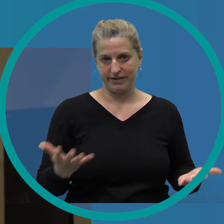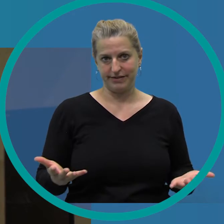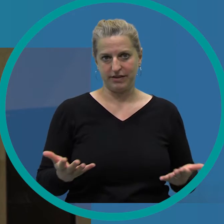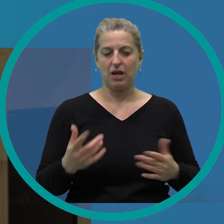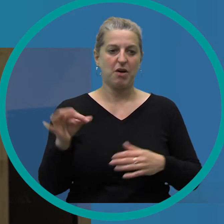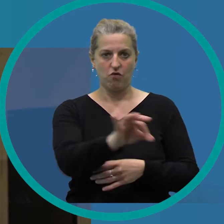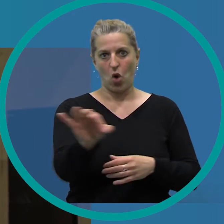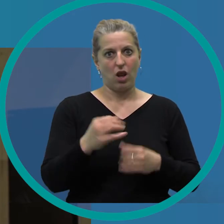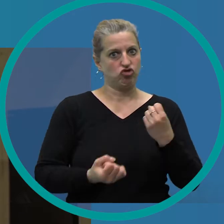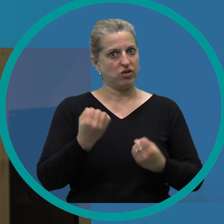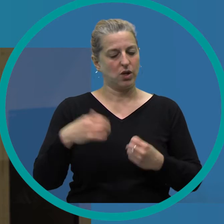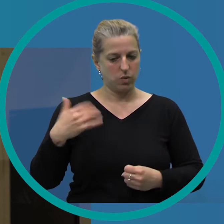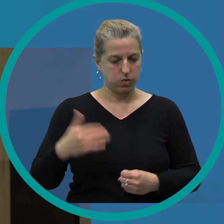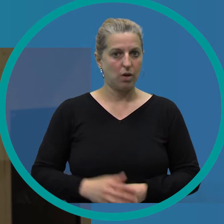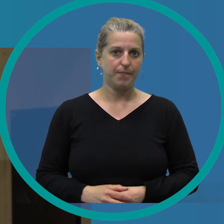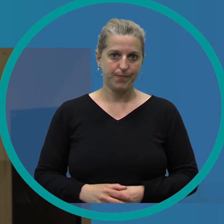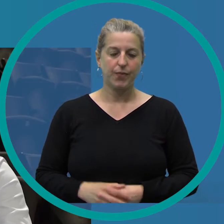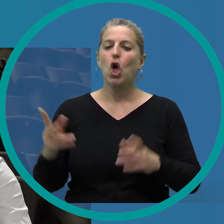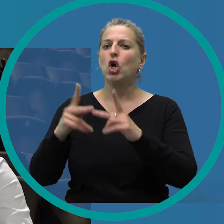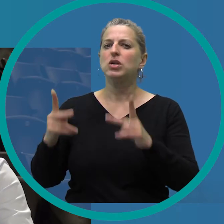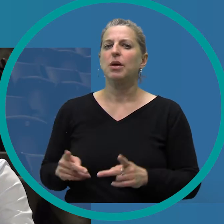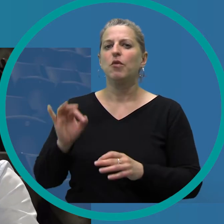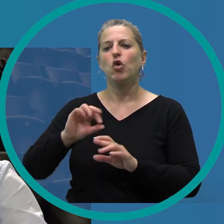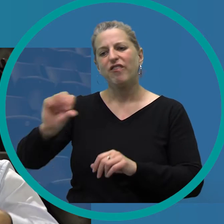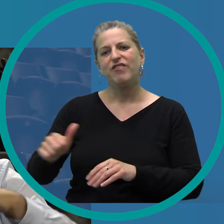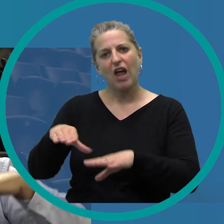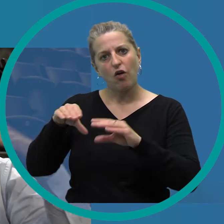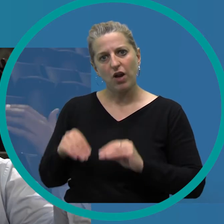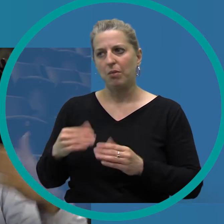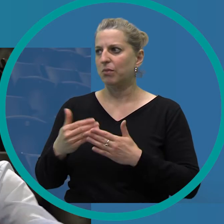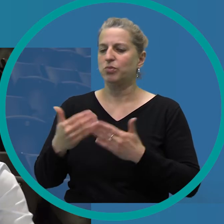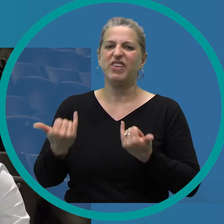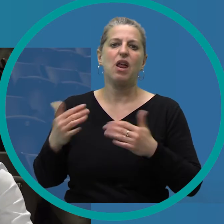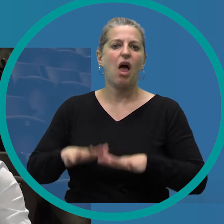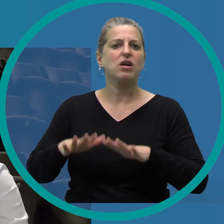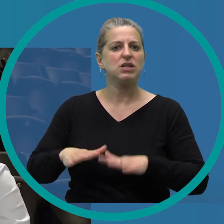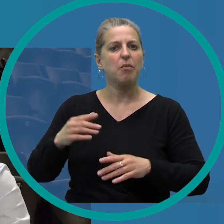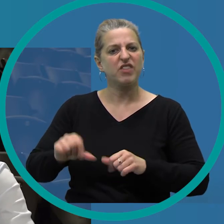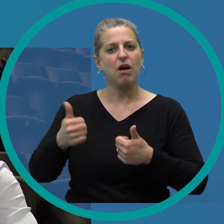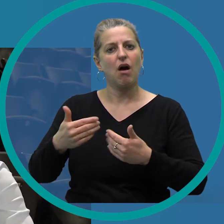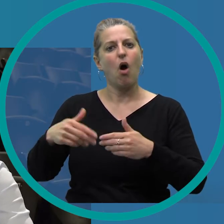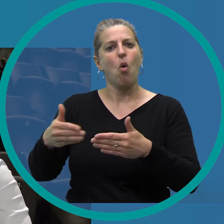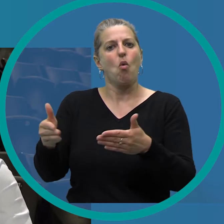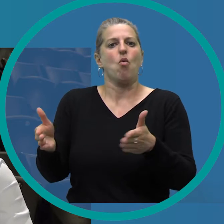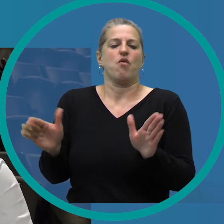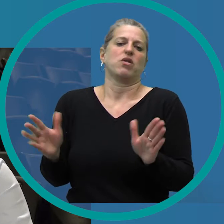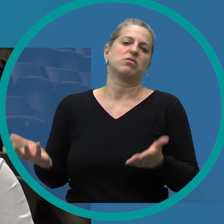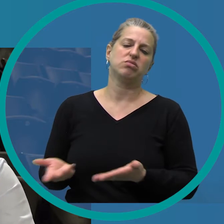Die Situation sei für alle schwierig. Konzepte für die Wiederaufnahme im Sinne von, man fährt jetzt irgendwie langsam hoch oder sowas,